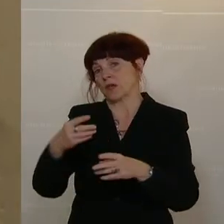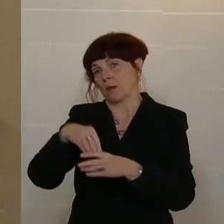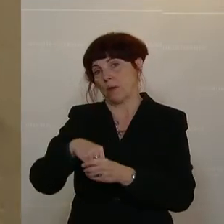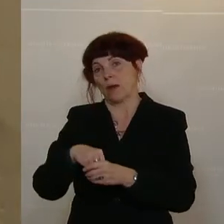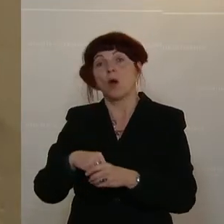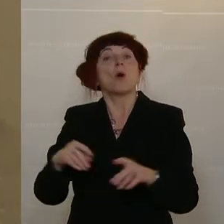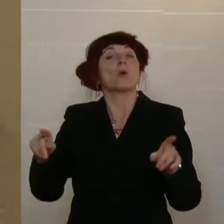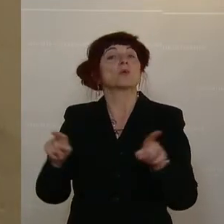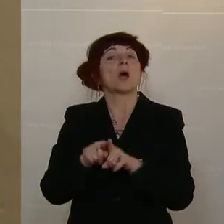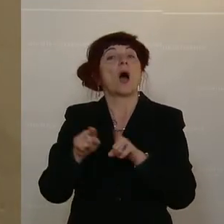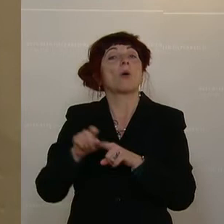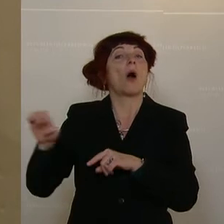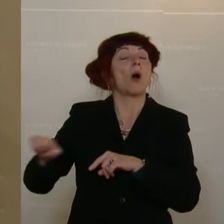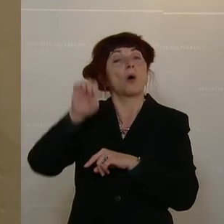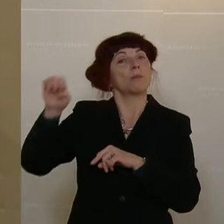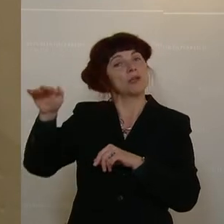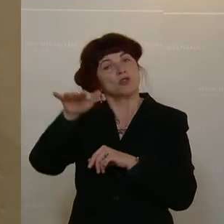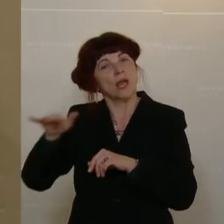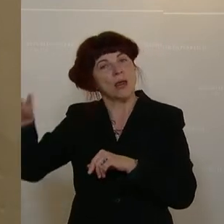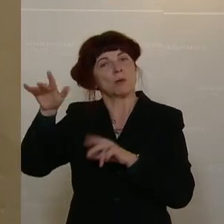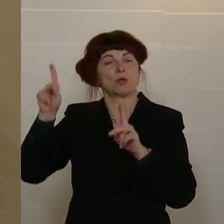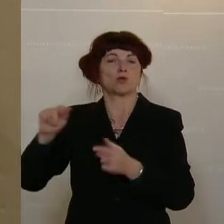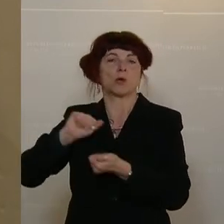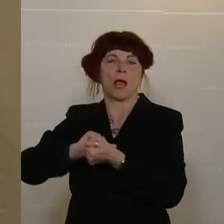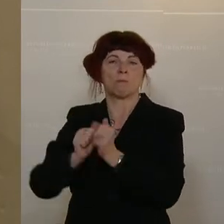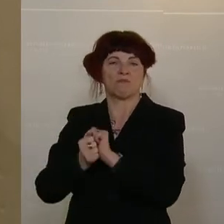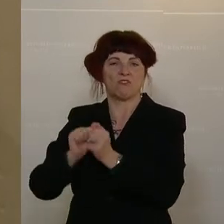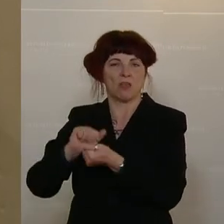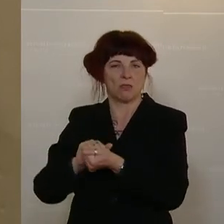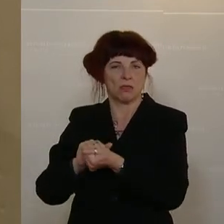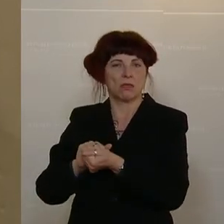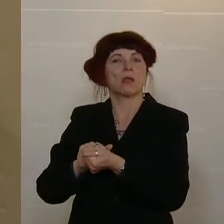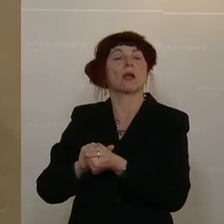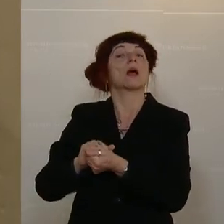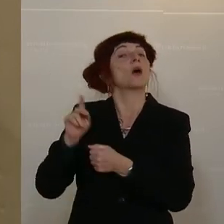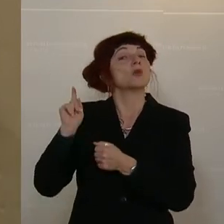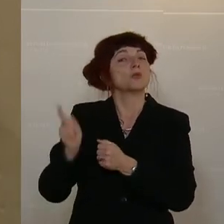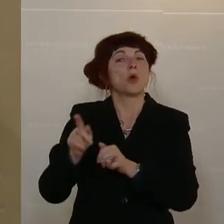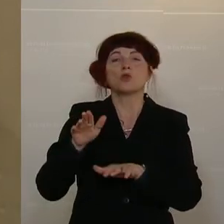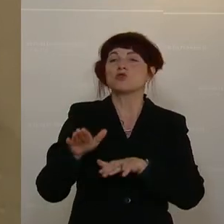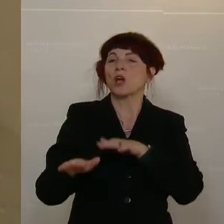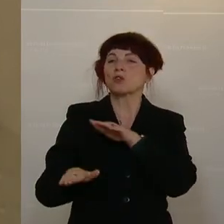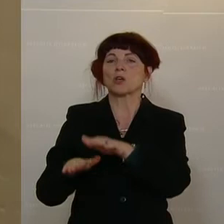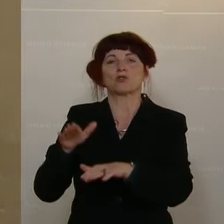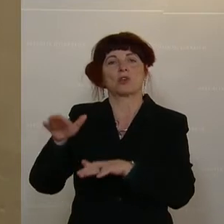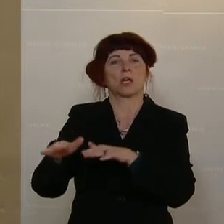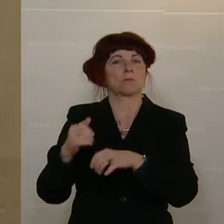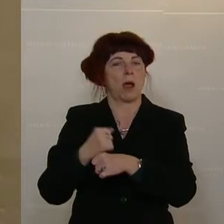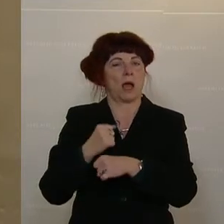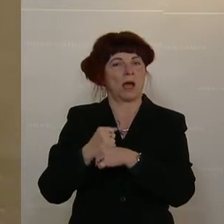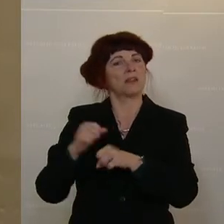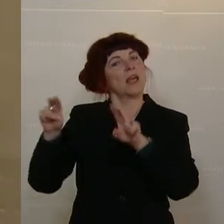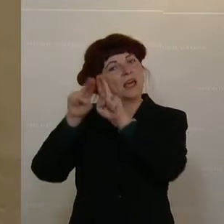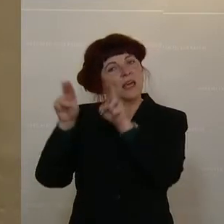Weiteren auf europäischer Ebene eher dafür einzusetzen hat, dass Schritte gesetzt werden, damit internationale